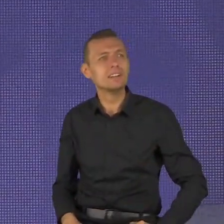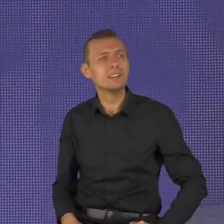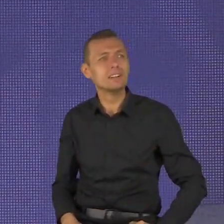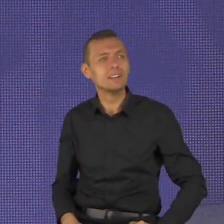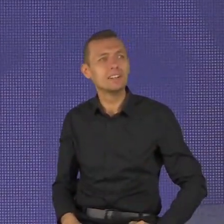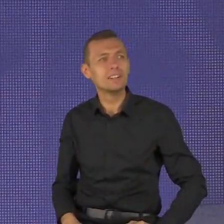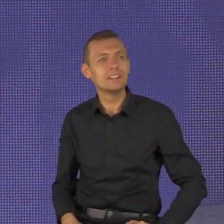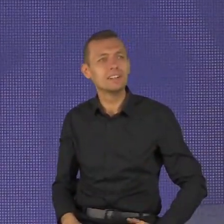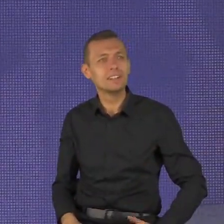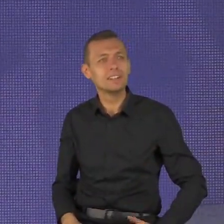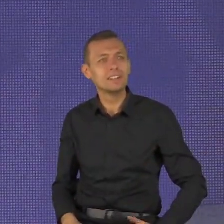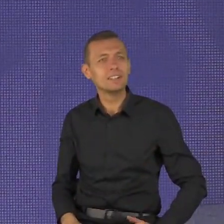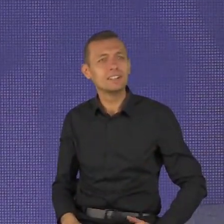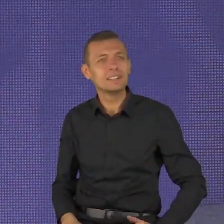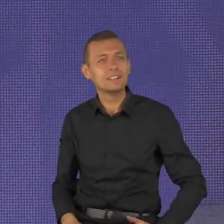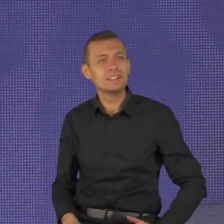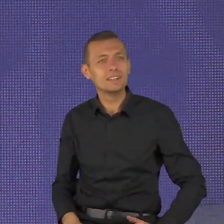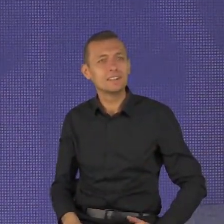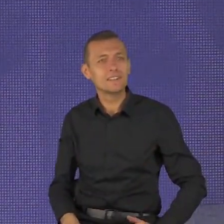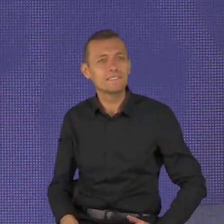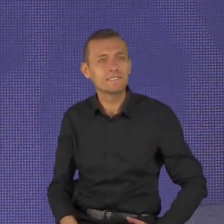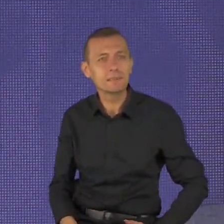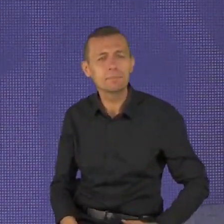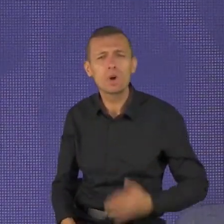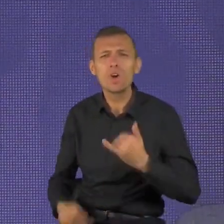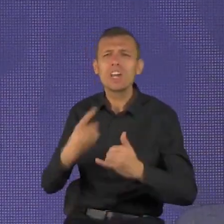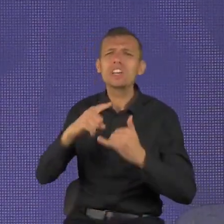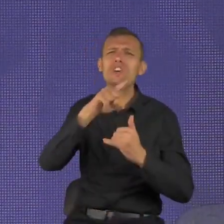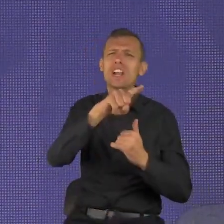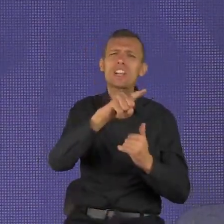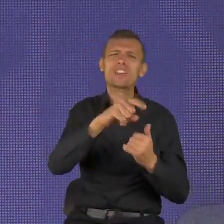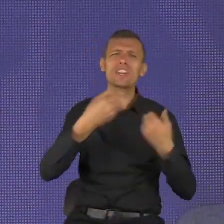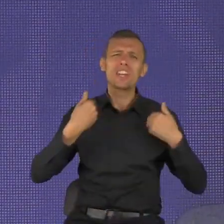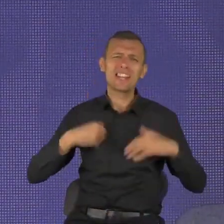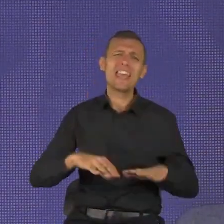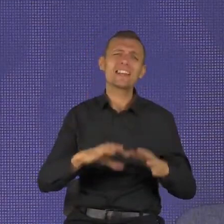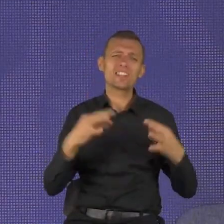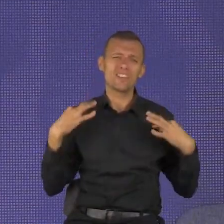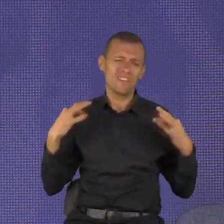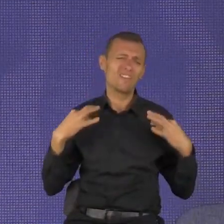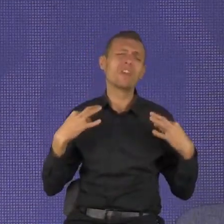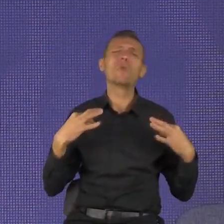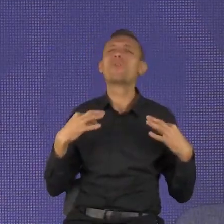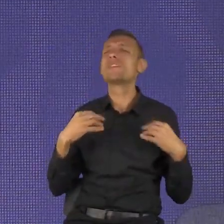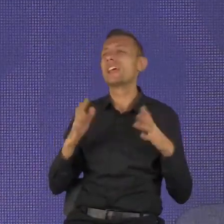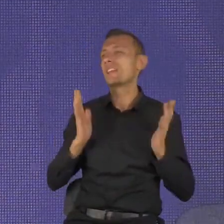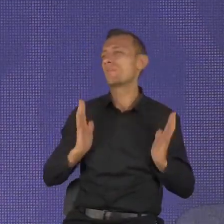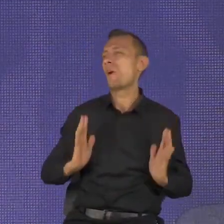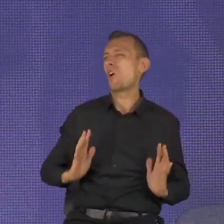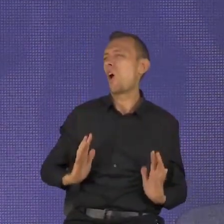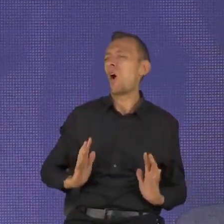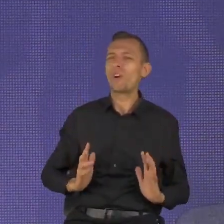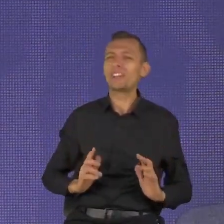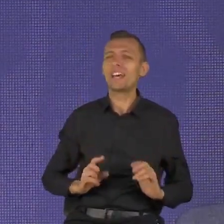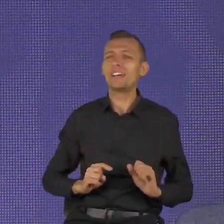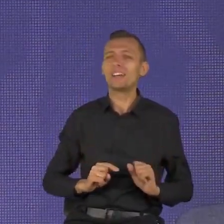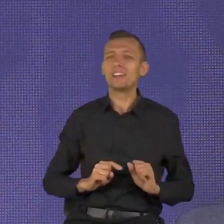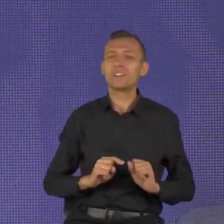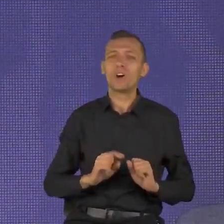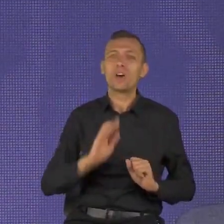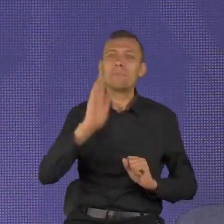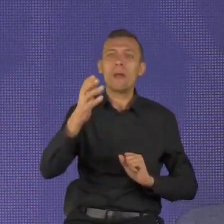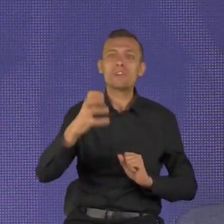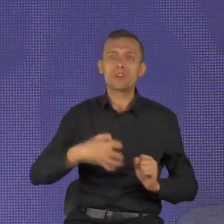zazdrość czy zawiść, która powoduje wewnętrzny rozkład. Dlaczego? Ponieważ kiedy jestem zazdrosny,